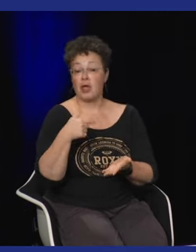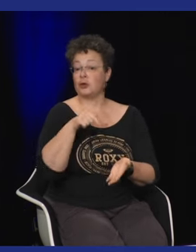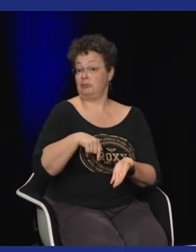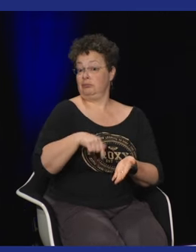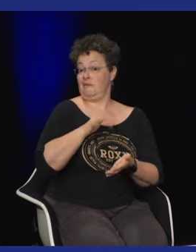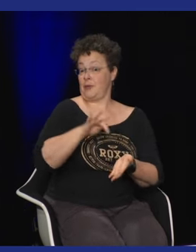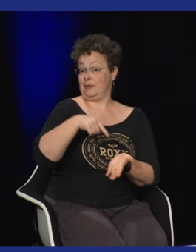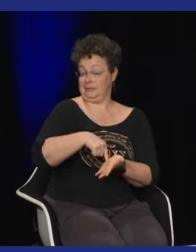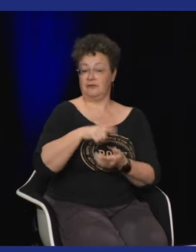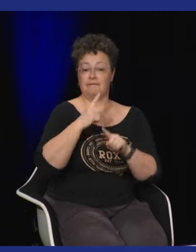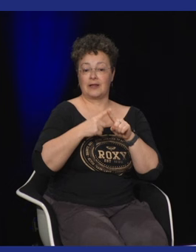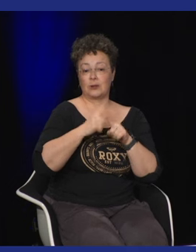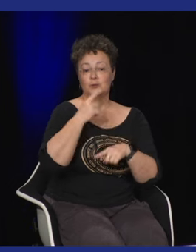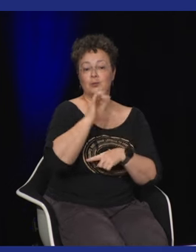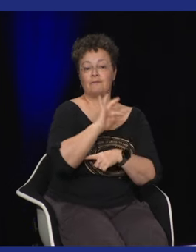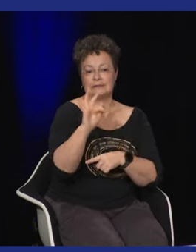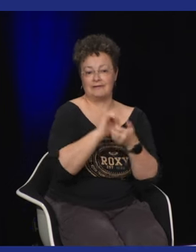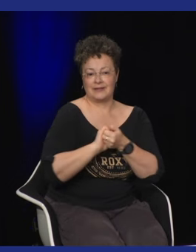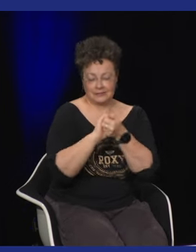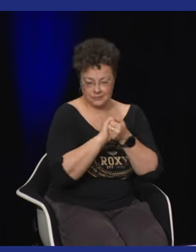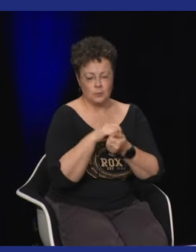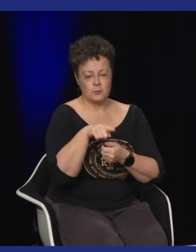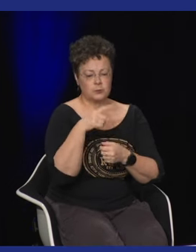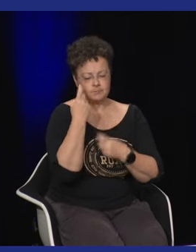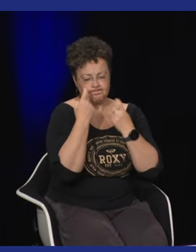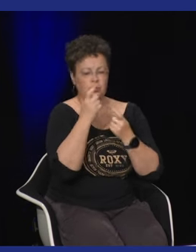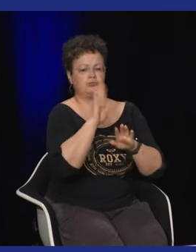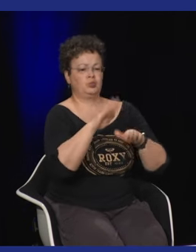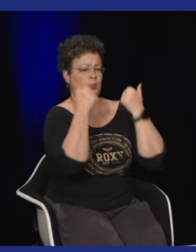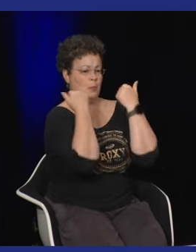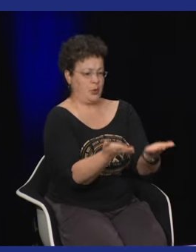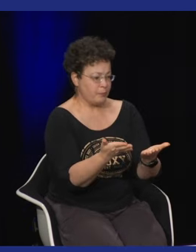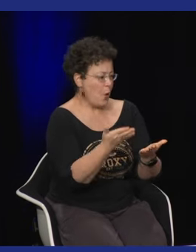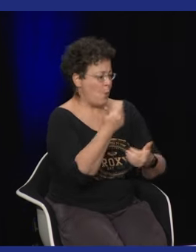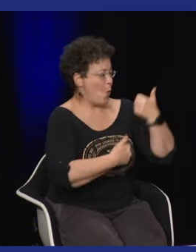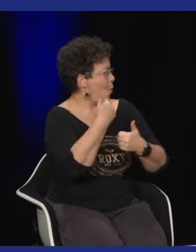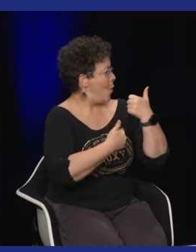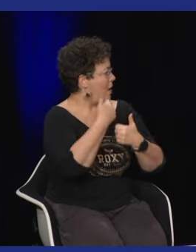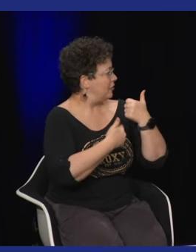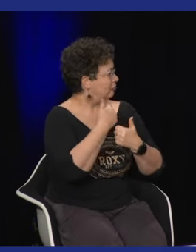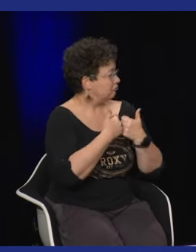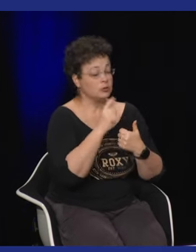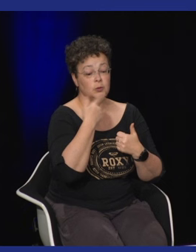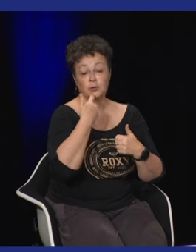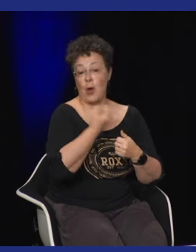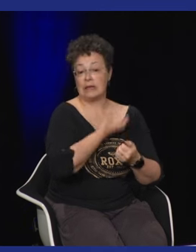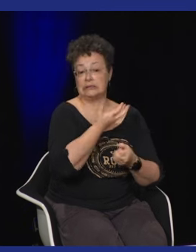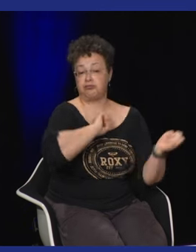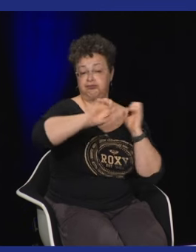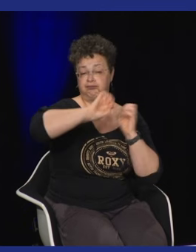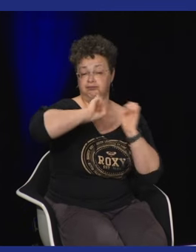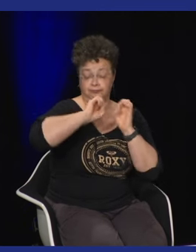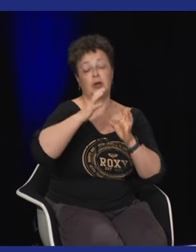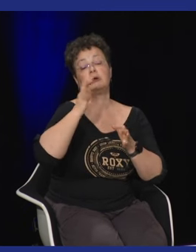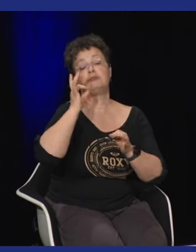de drapeaux et il se trouve qu'en France c'est la Fédération nationale d'histoire de France qui a donc proposé un concours qui a